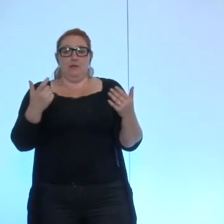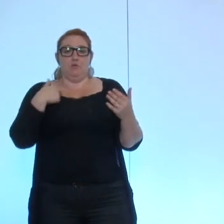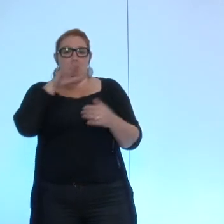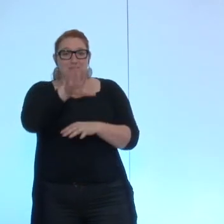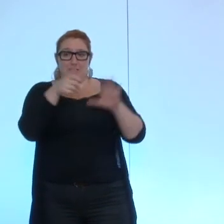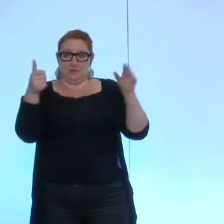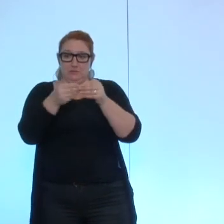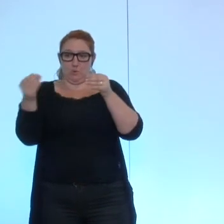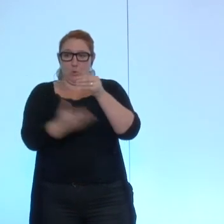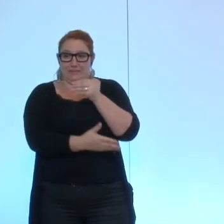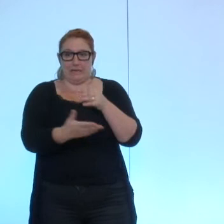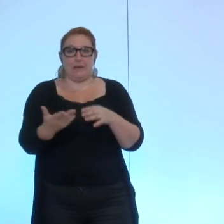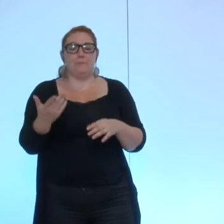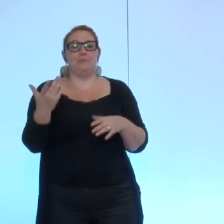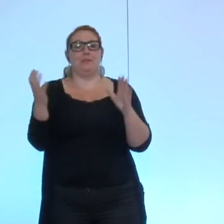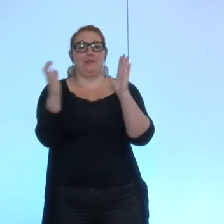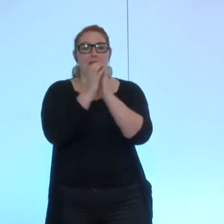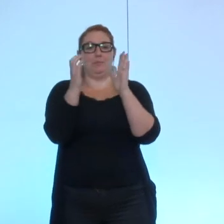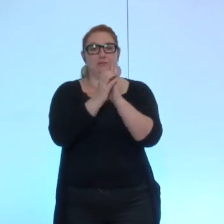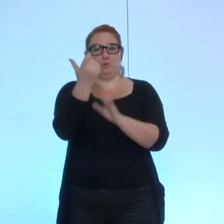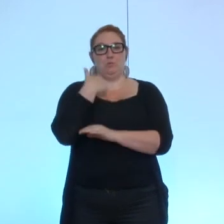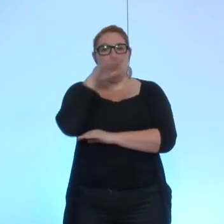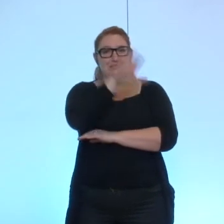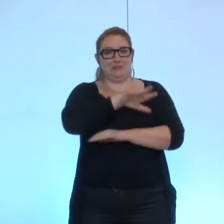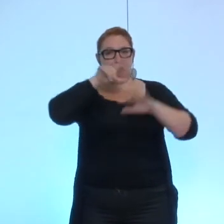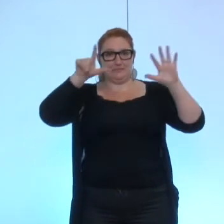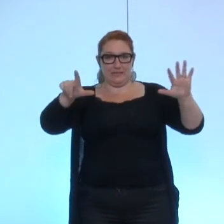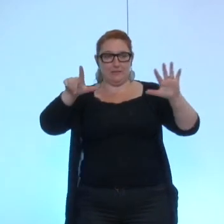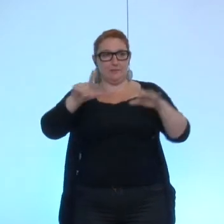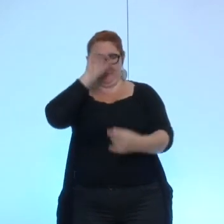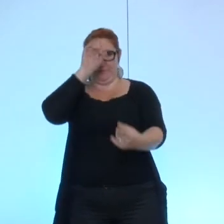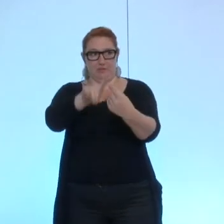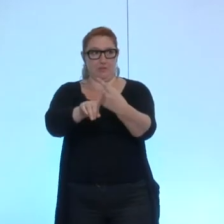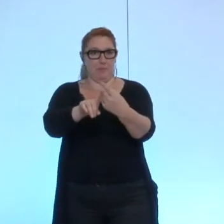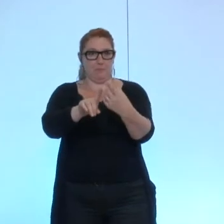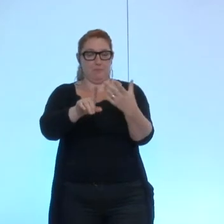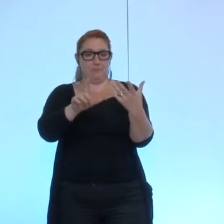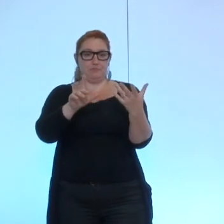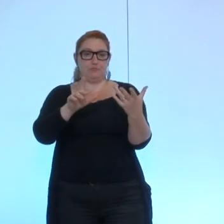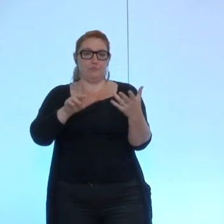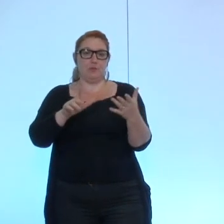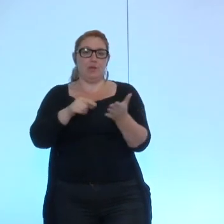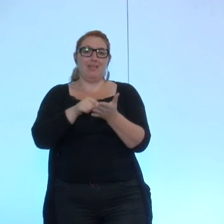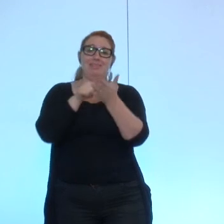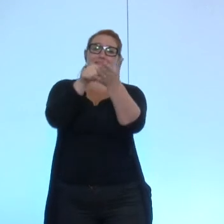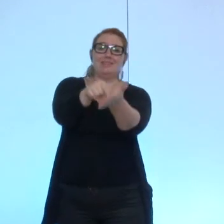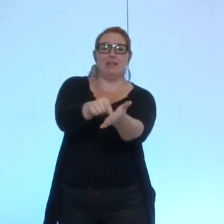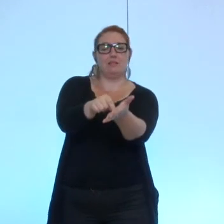la délibération numéro 57 porte sur une remise gracieuse de dette